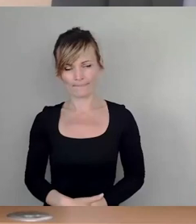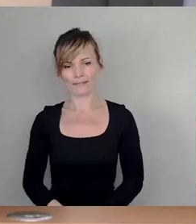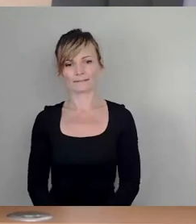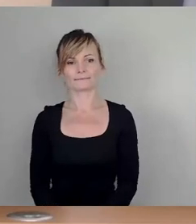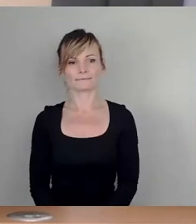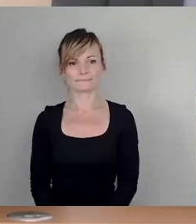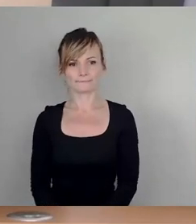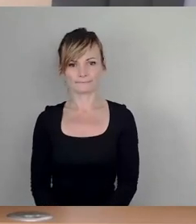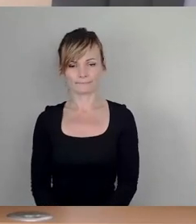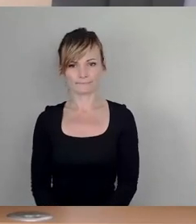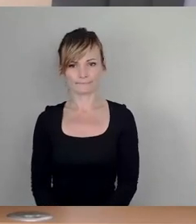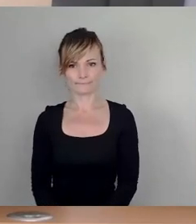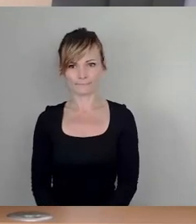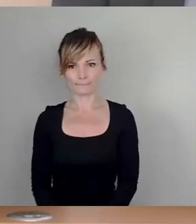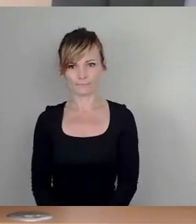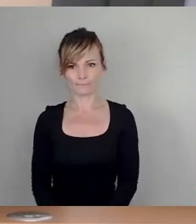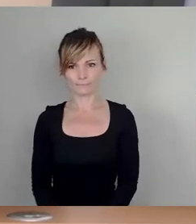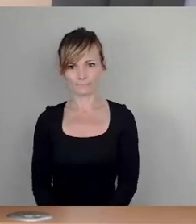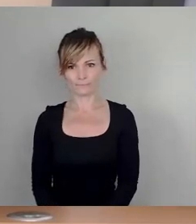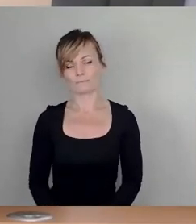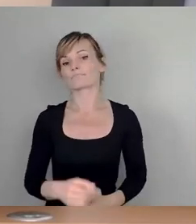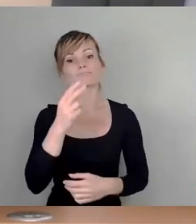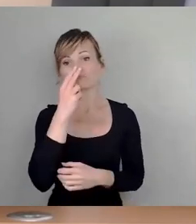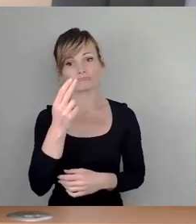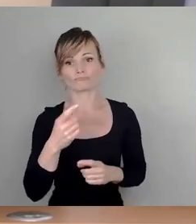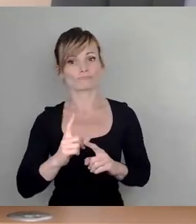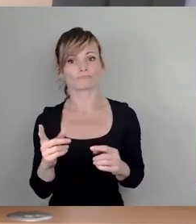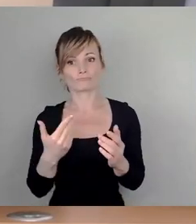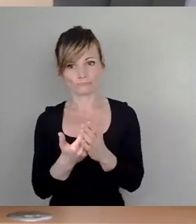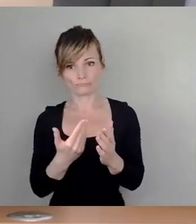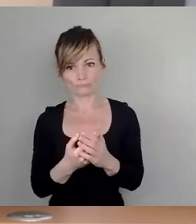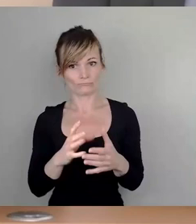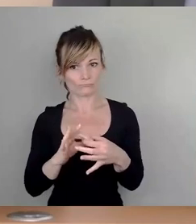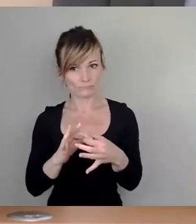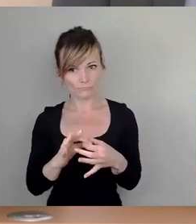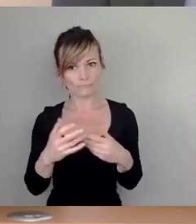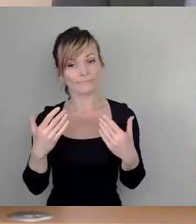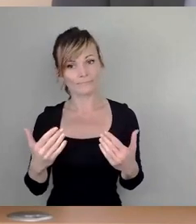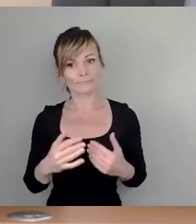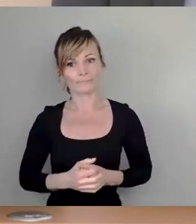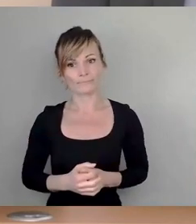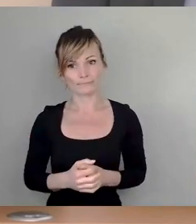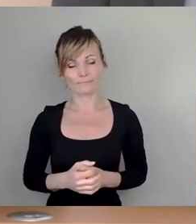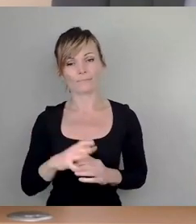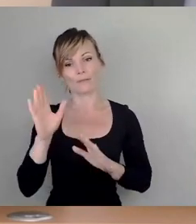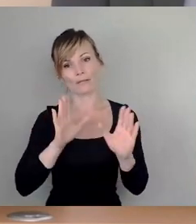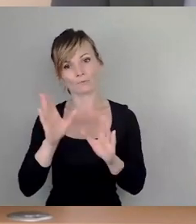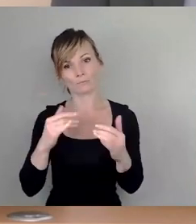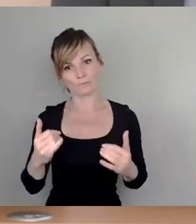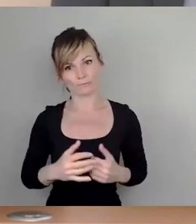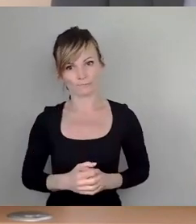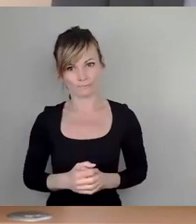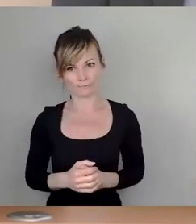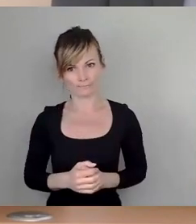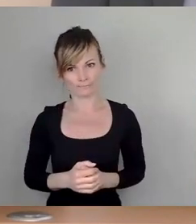Das sehe ich nicht der Fall. Dann kämen wir direkt zur Abstimmung. Und